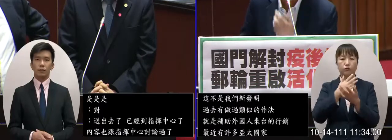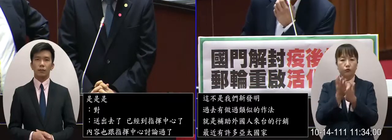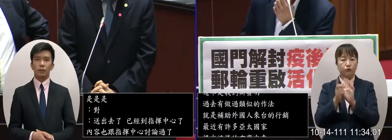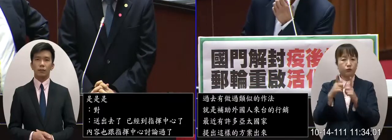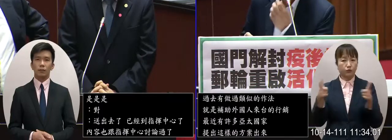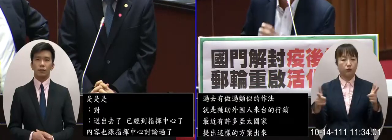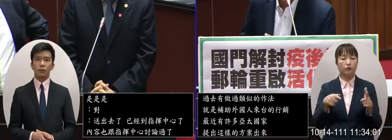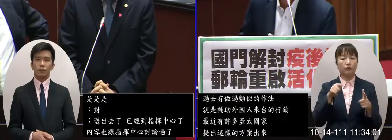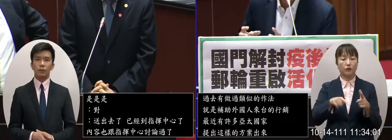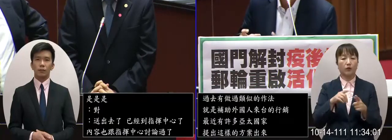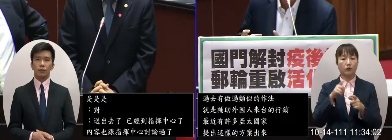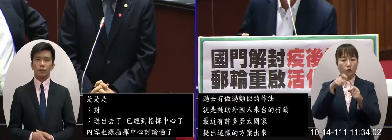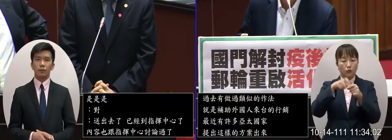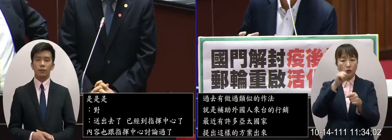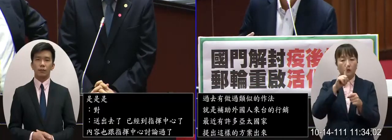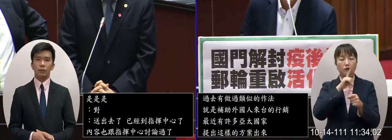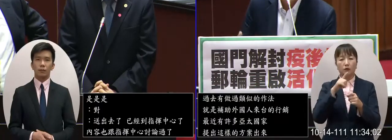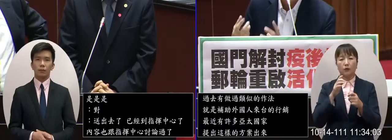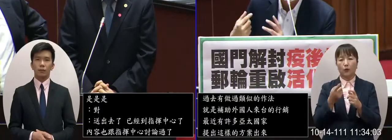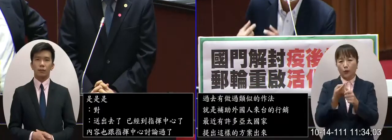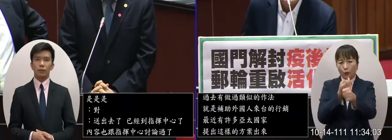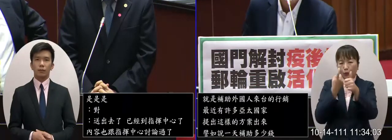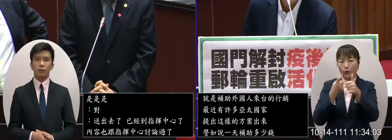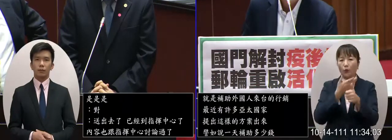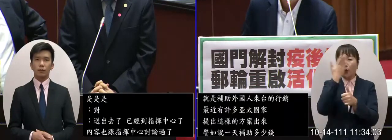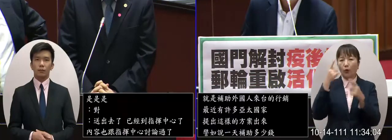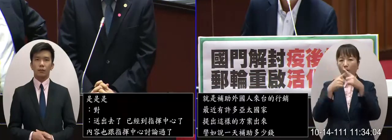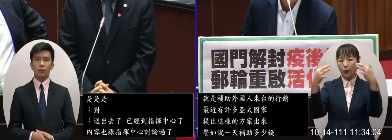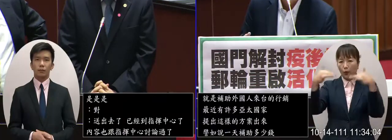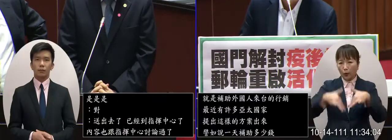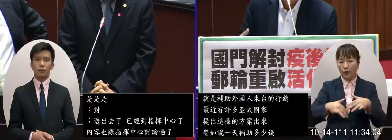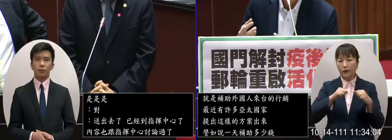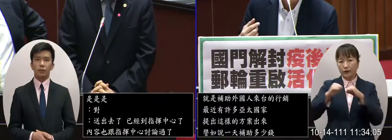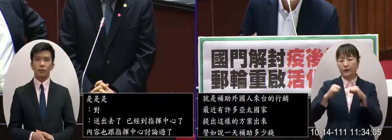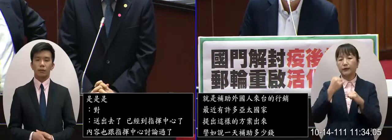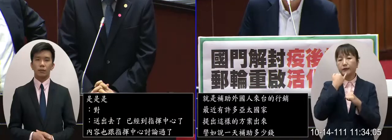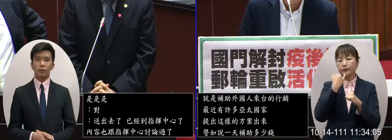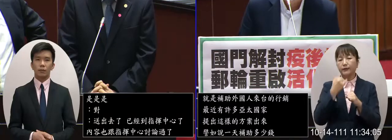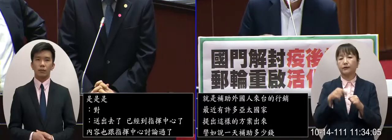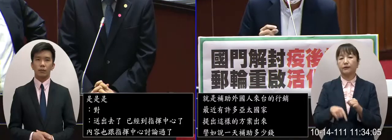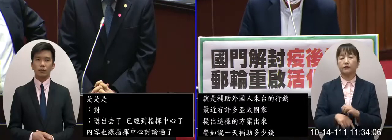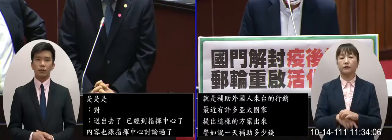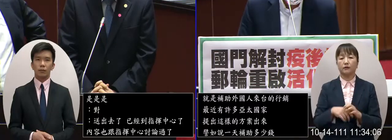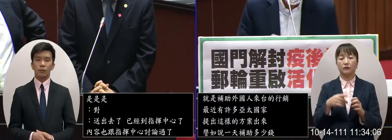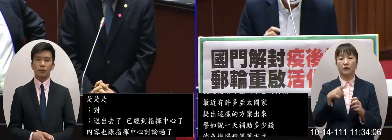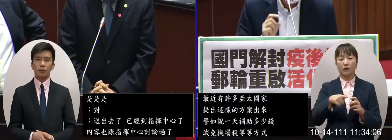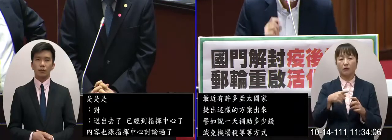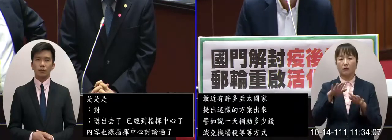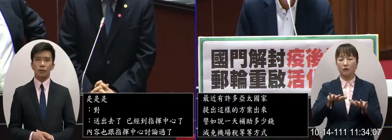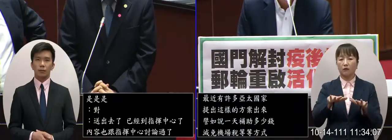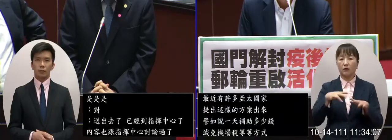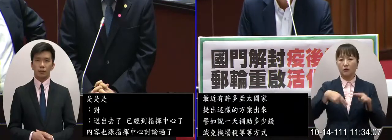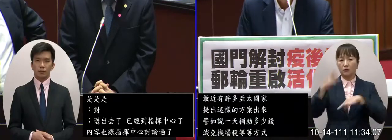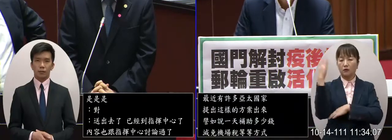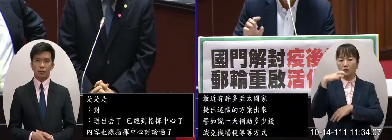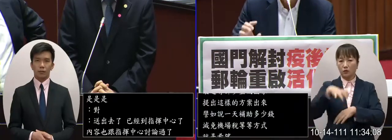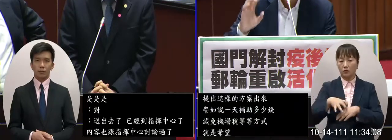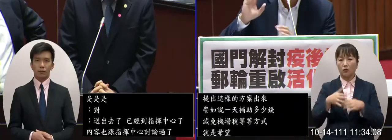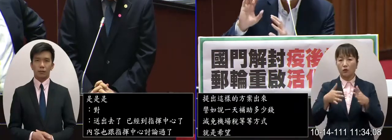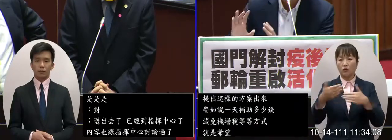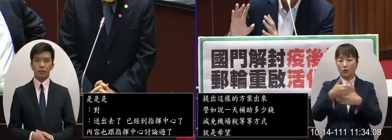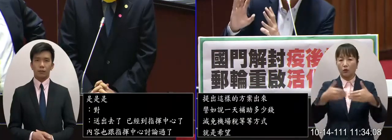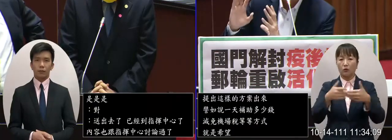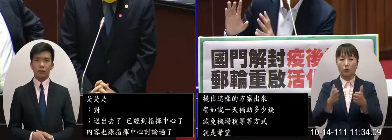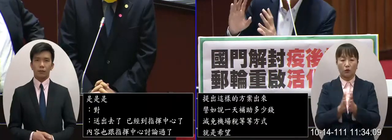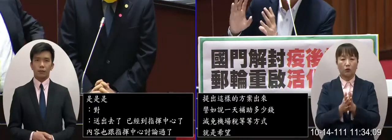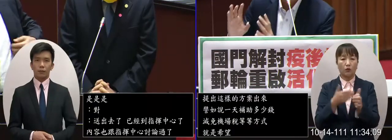強化這個國家的觀光的誘因跟競爭力觀光誘因跟競爭力那我目前看我們行政院在交